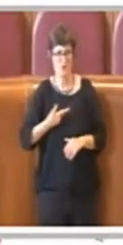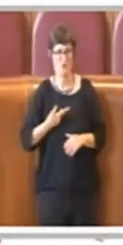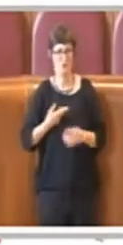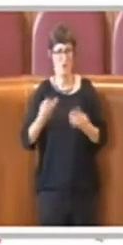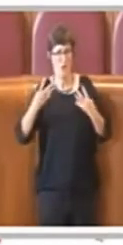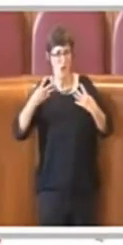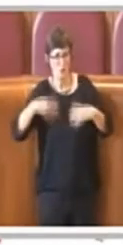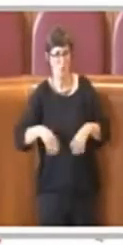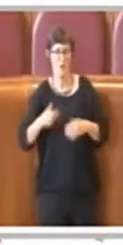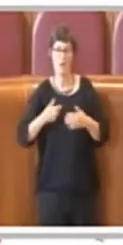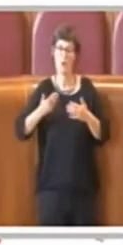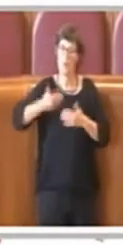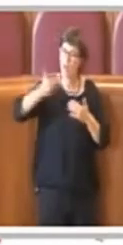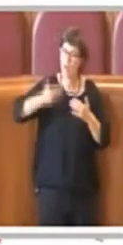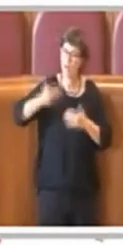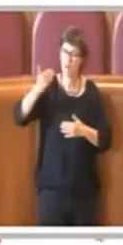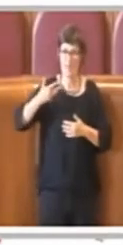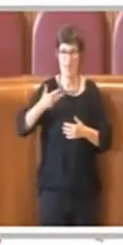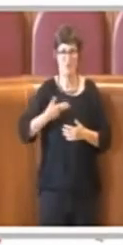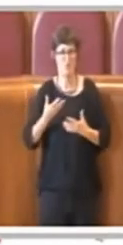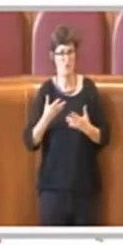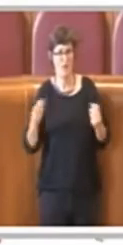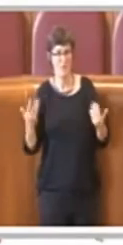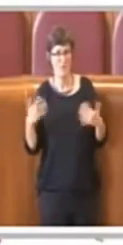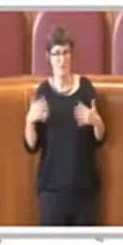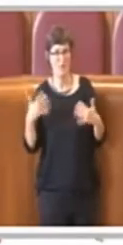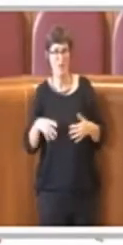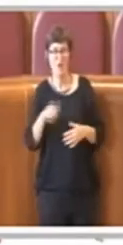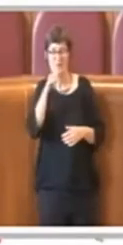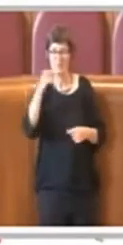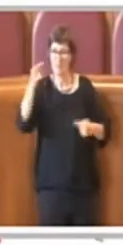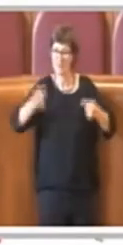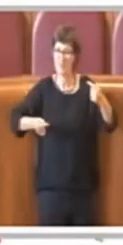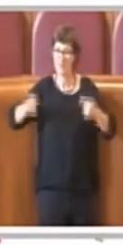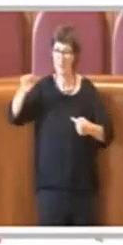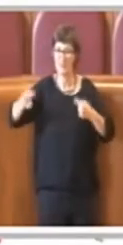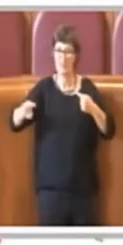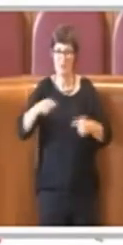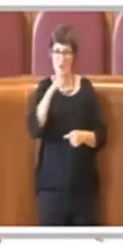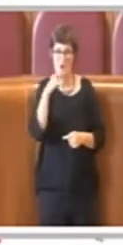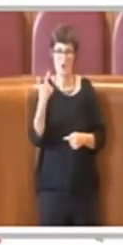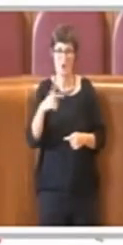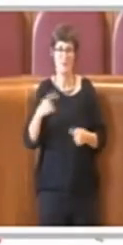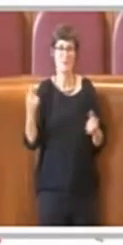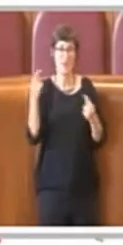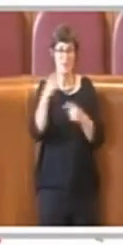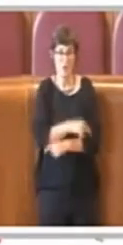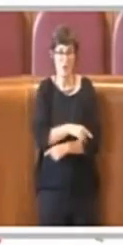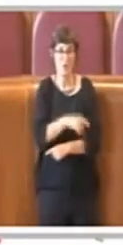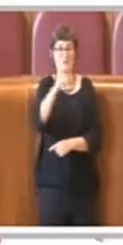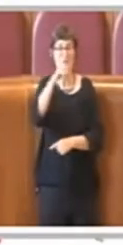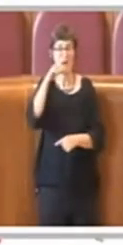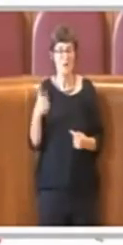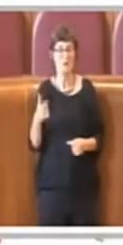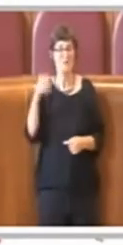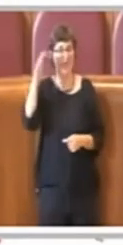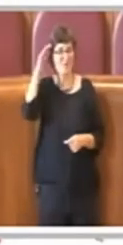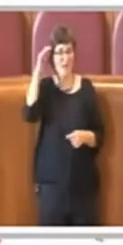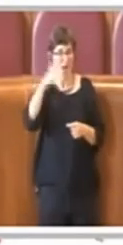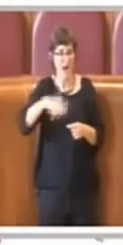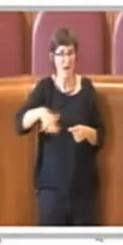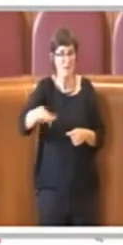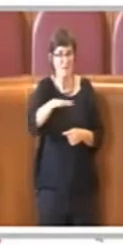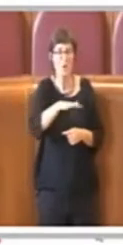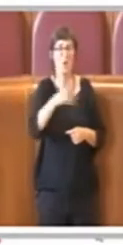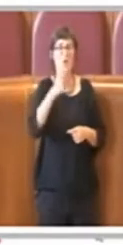sono troppo spesso in contrasto tra di loro. Assicurare loro il giusto peso potrà, ci auguriamo, stemperare queste tensioni e